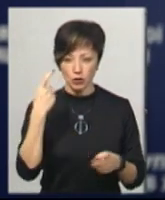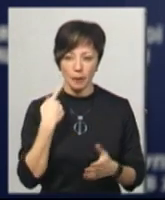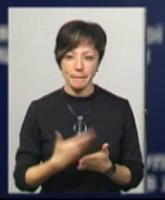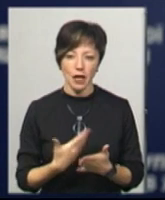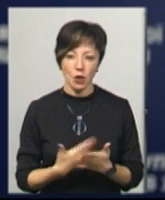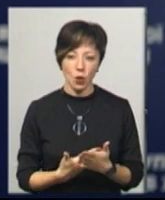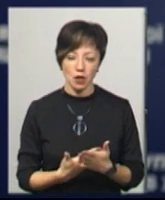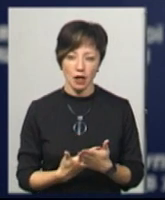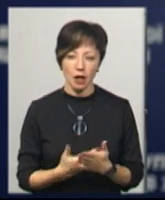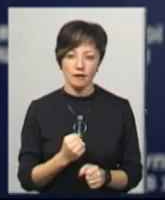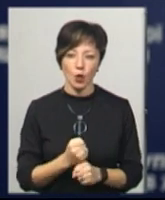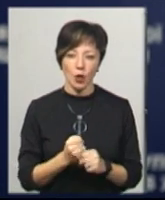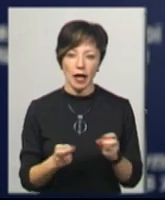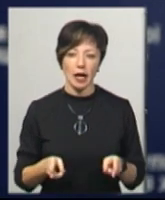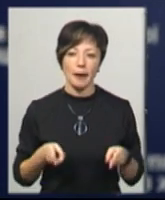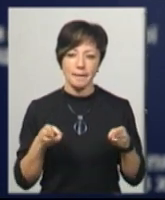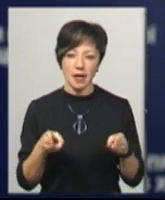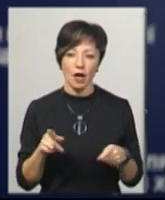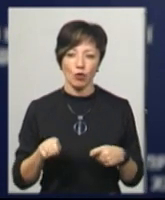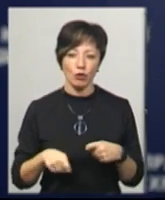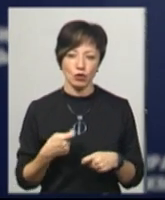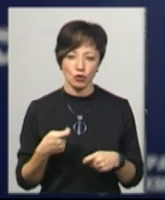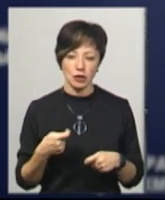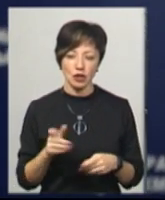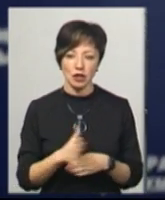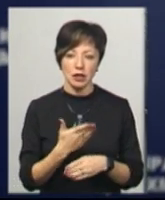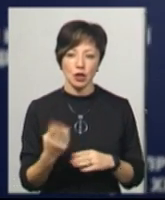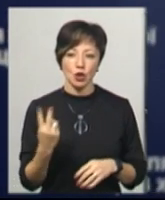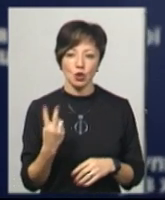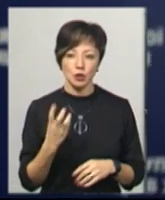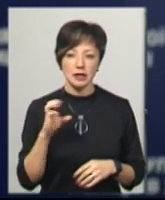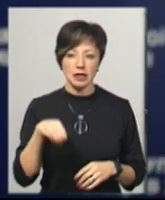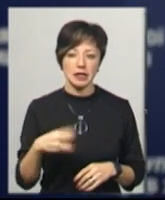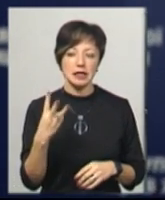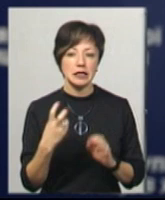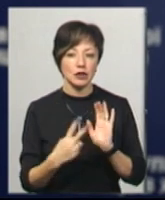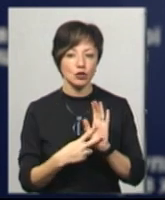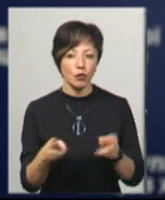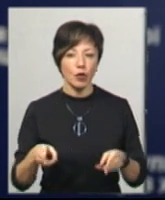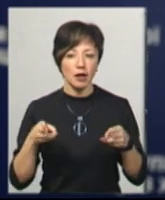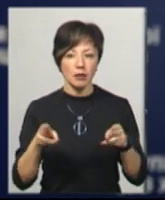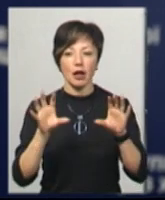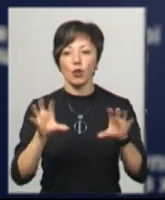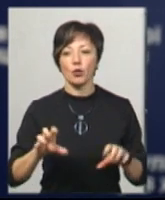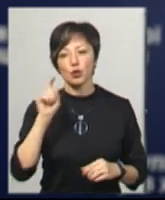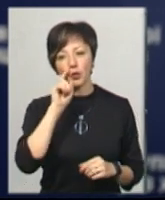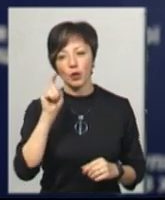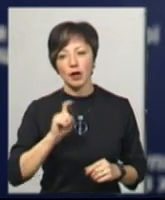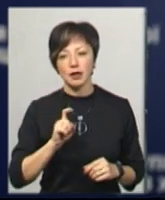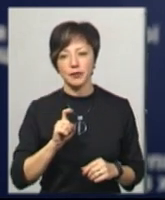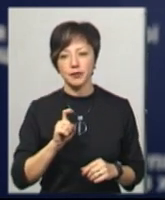в скоєнні кримінального правопорушення за частиною 2 статті 307 Кримінального кодексу України.